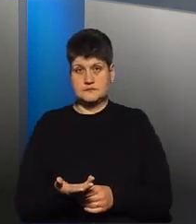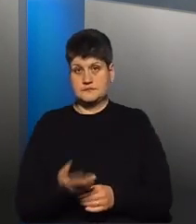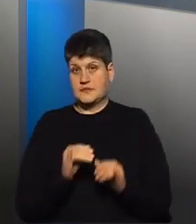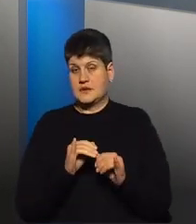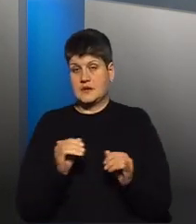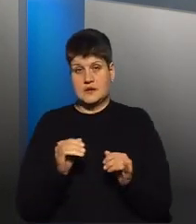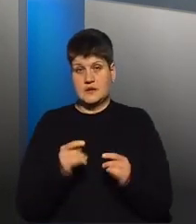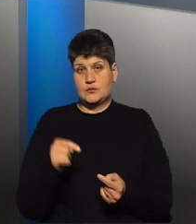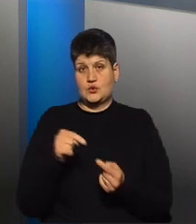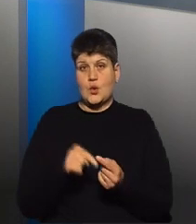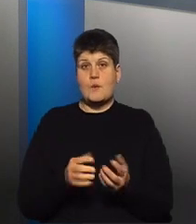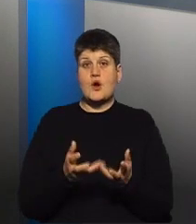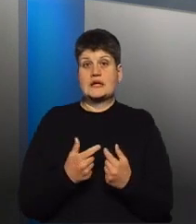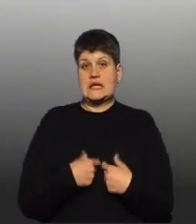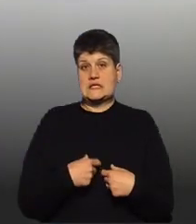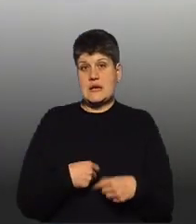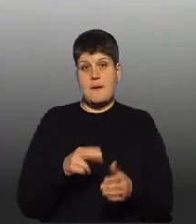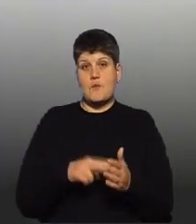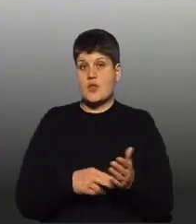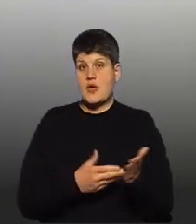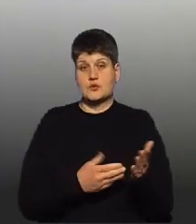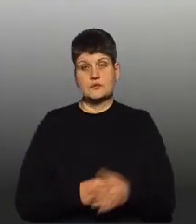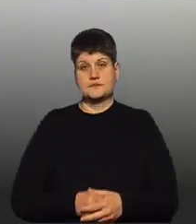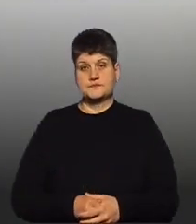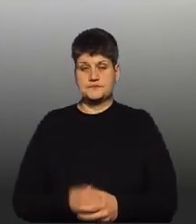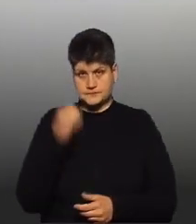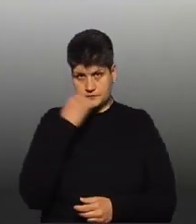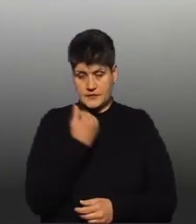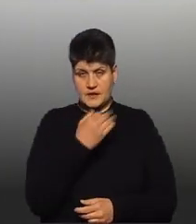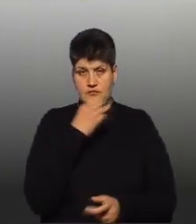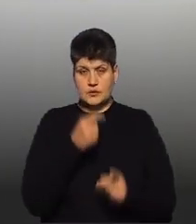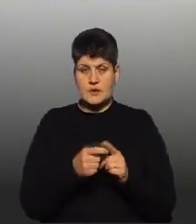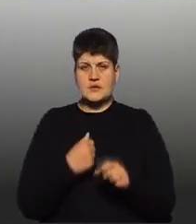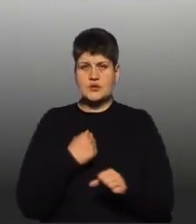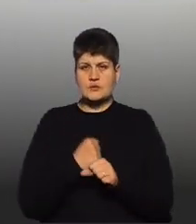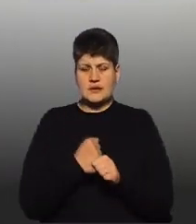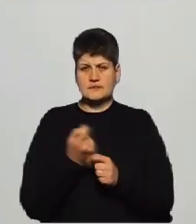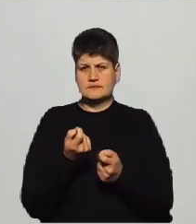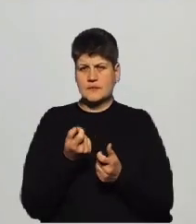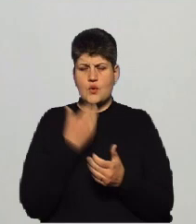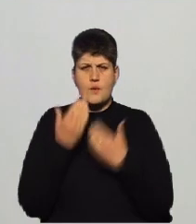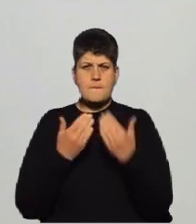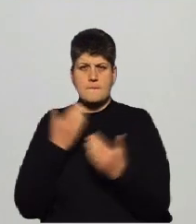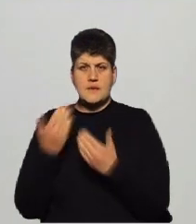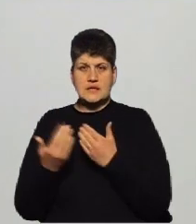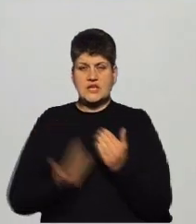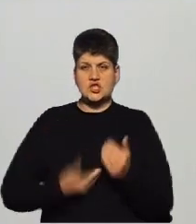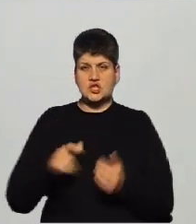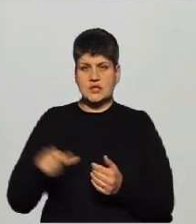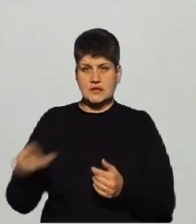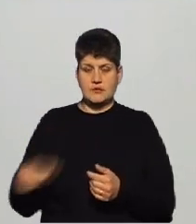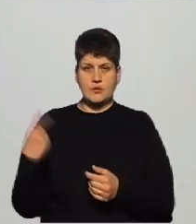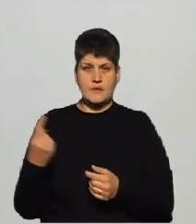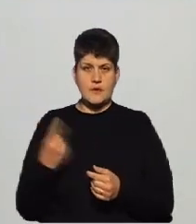порахувати для себе цей податок. Дякую за вашу відповідь. Ми також зробили невелике опитування жителів краю. Хочу зауважити,